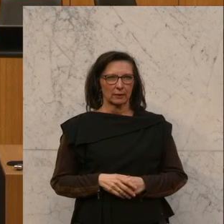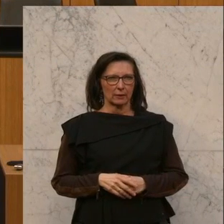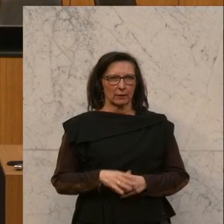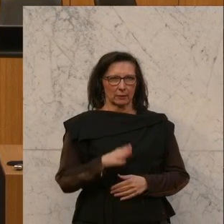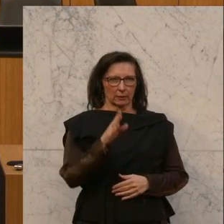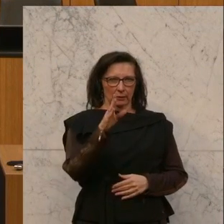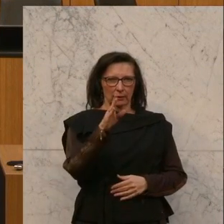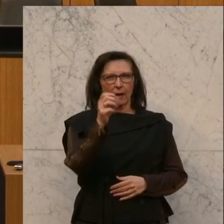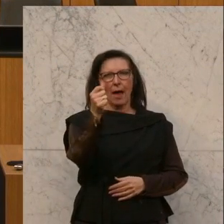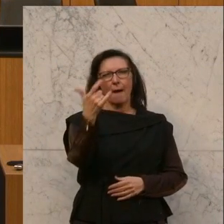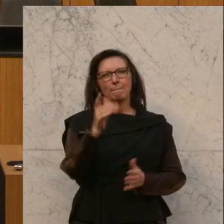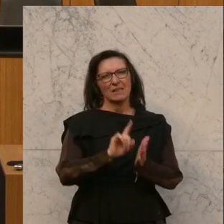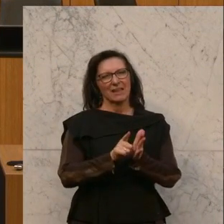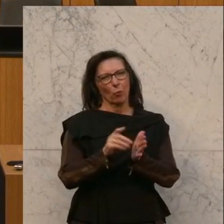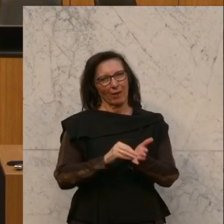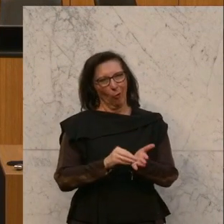Ein paar Sekunden.